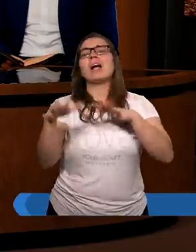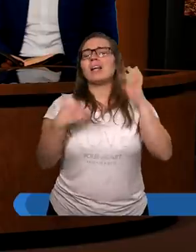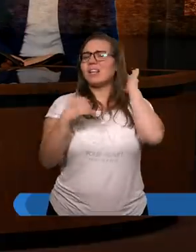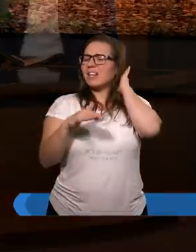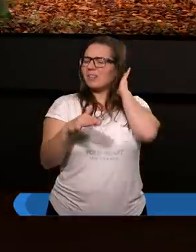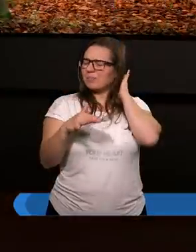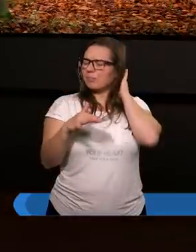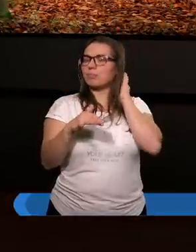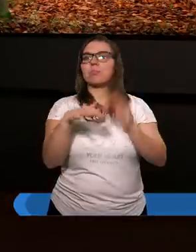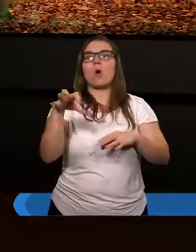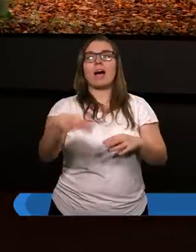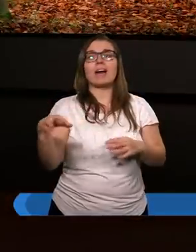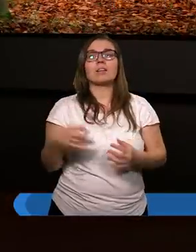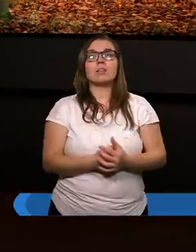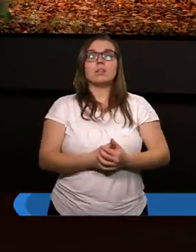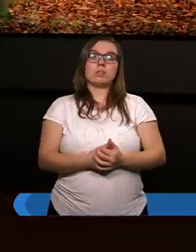zborach.